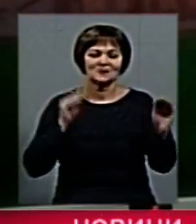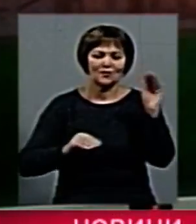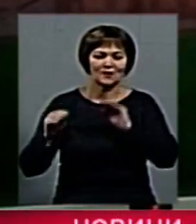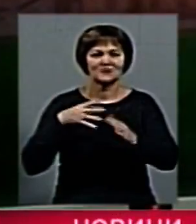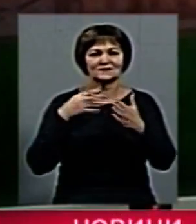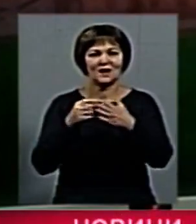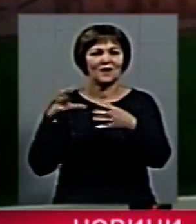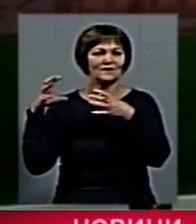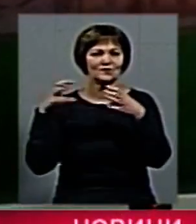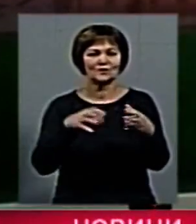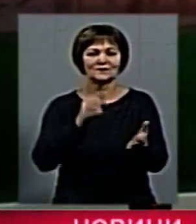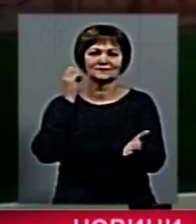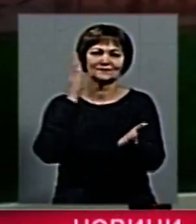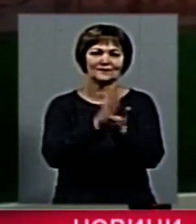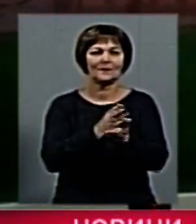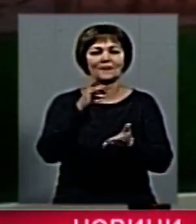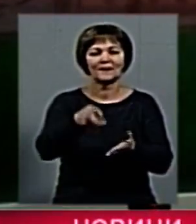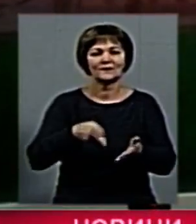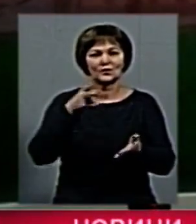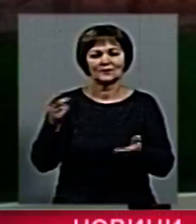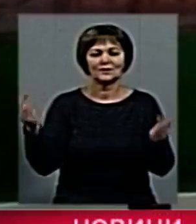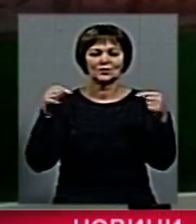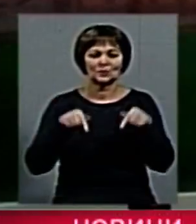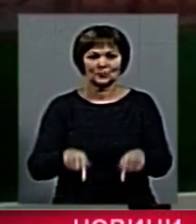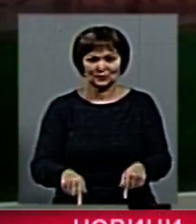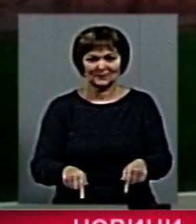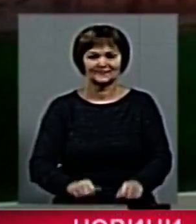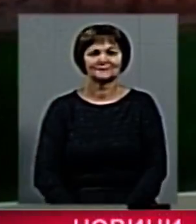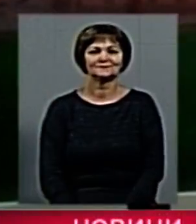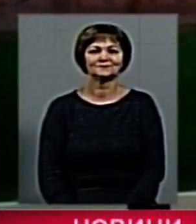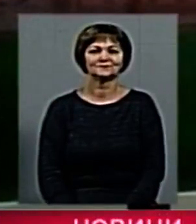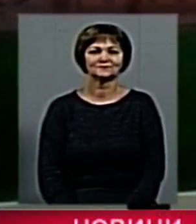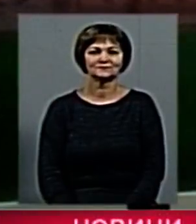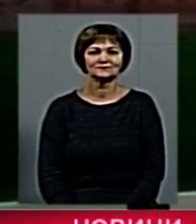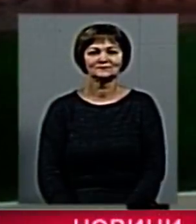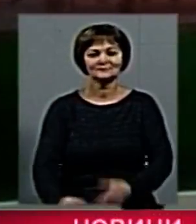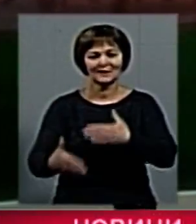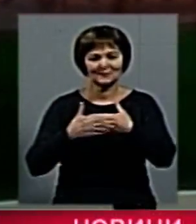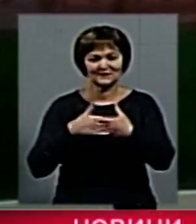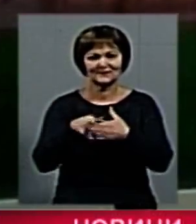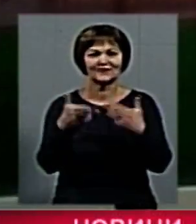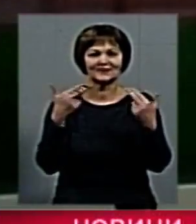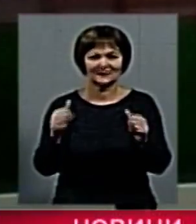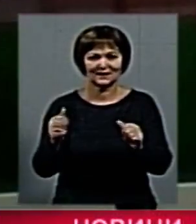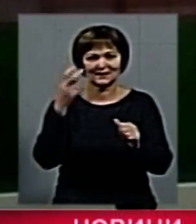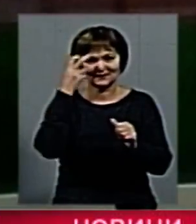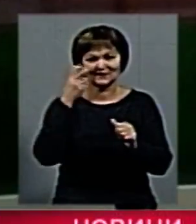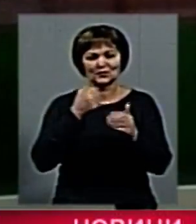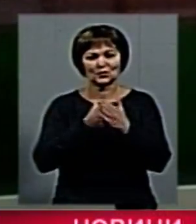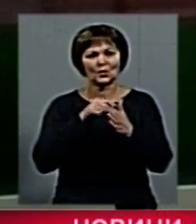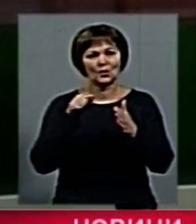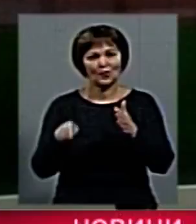автобус, сіли на нього, і дві години, і ми тут. Ви, звичайно, близько знаходитися дуже до нас,